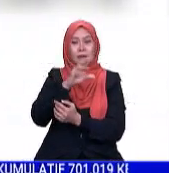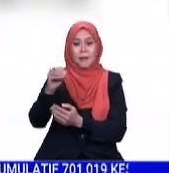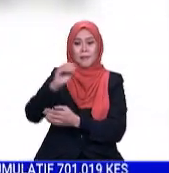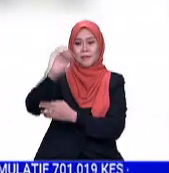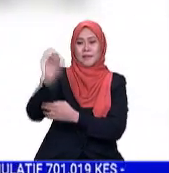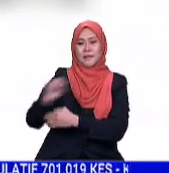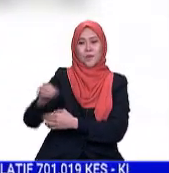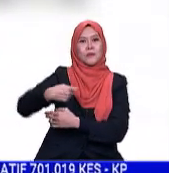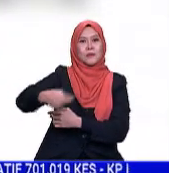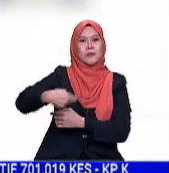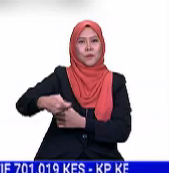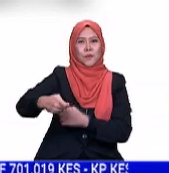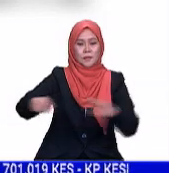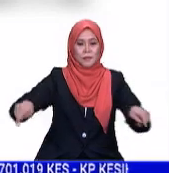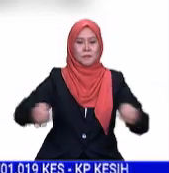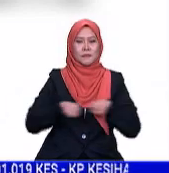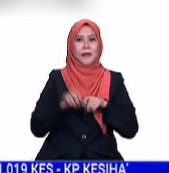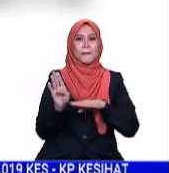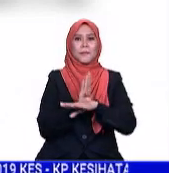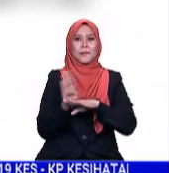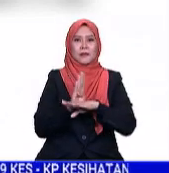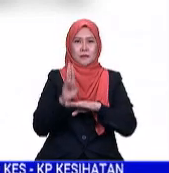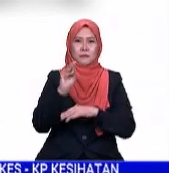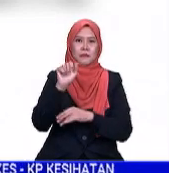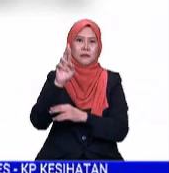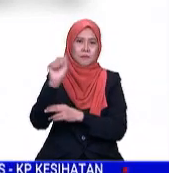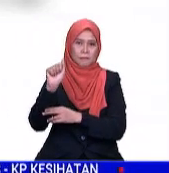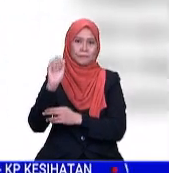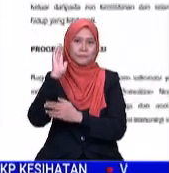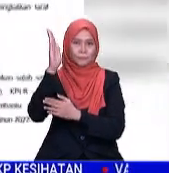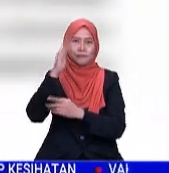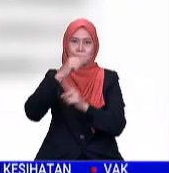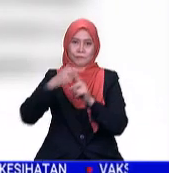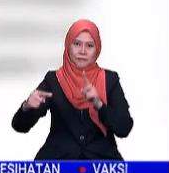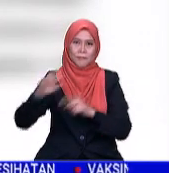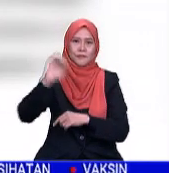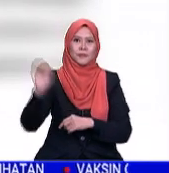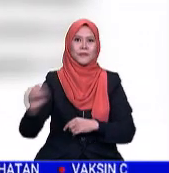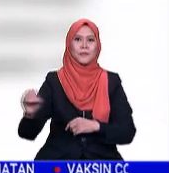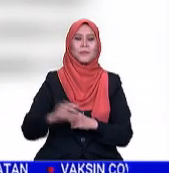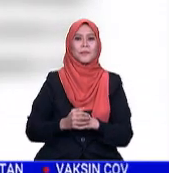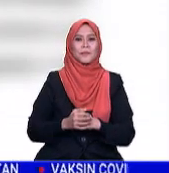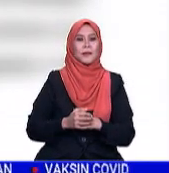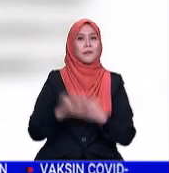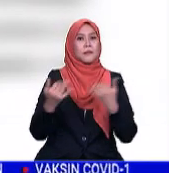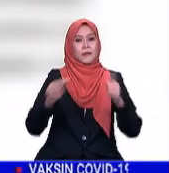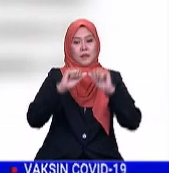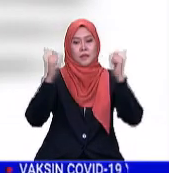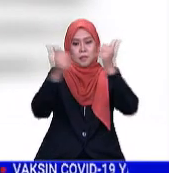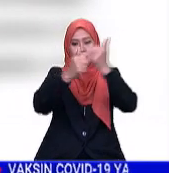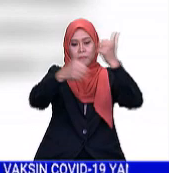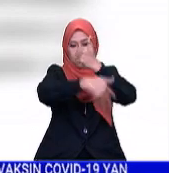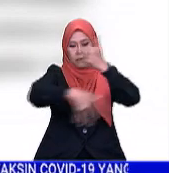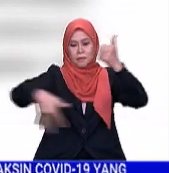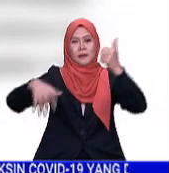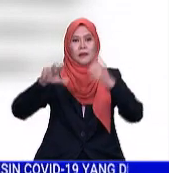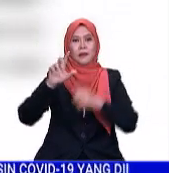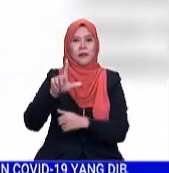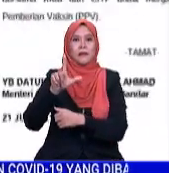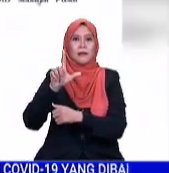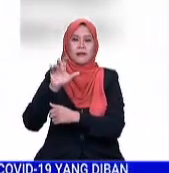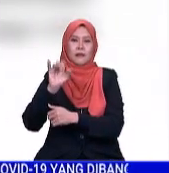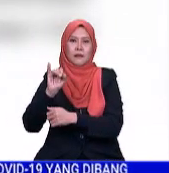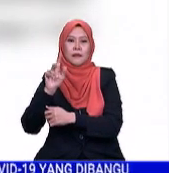sewa kepada penyewa premis perniagaan Mara. Sementara itu, lima agensi di bawah Lembaga Kemajuan Wilayah LKW pula